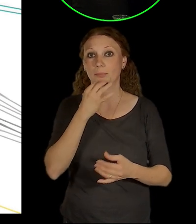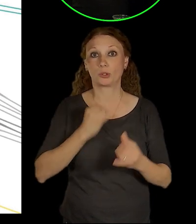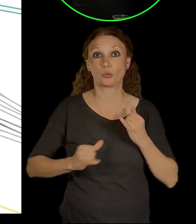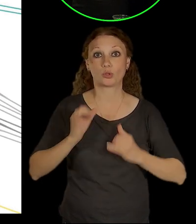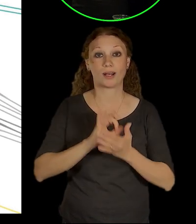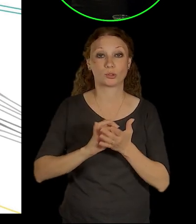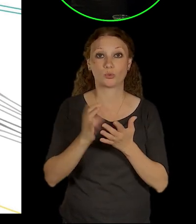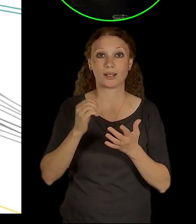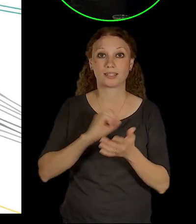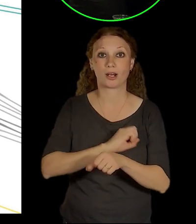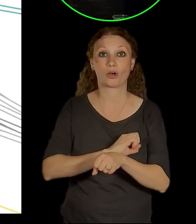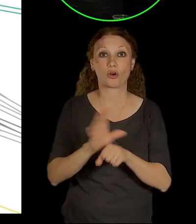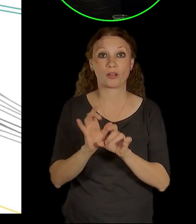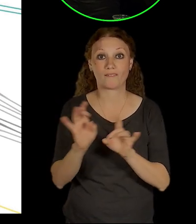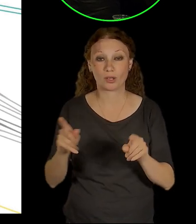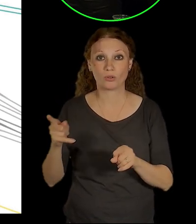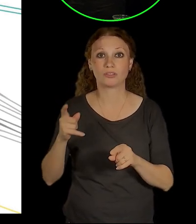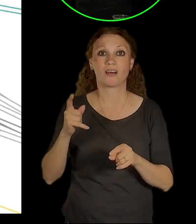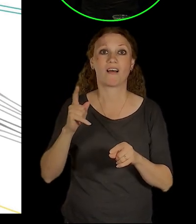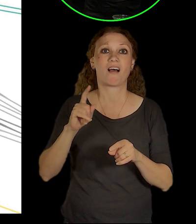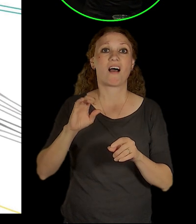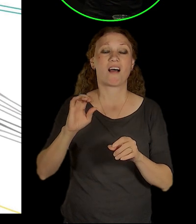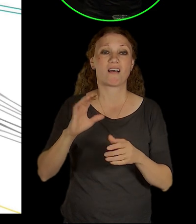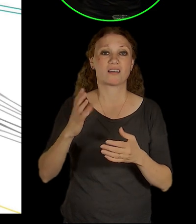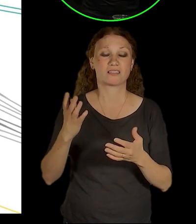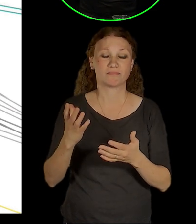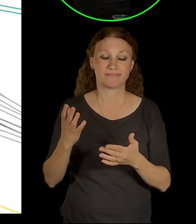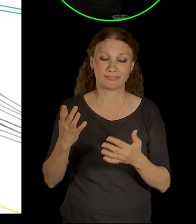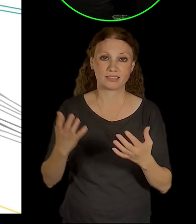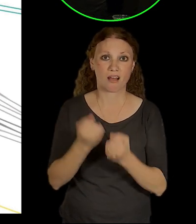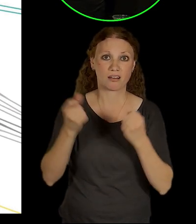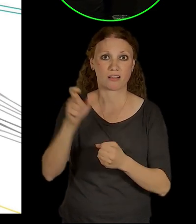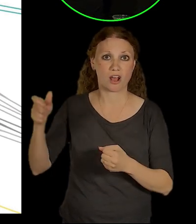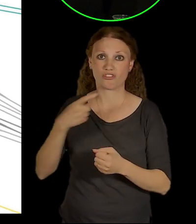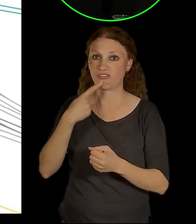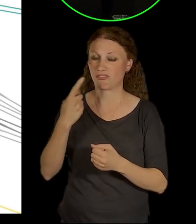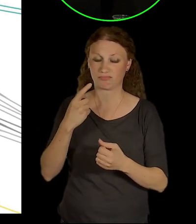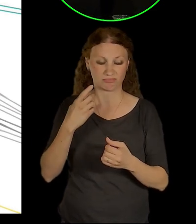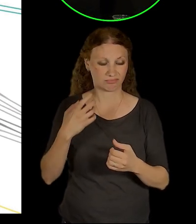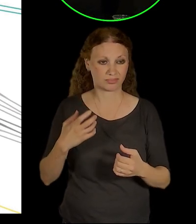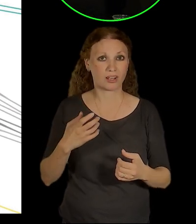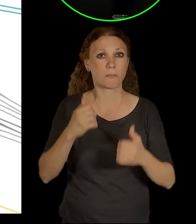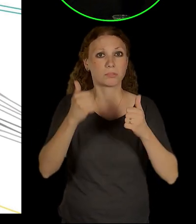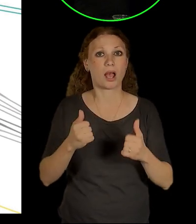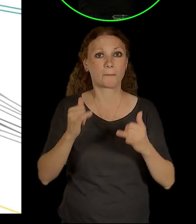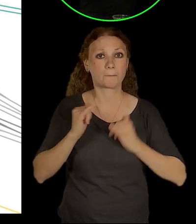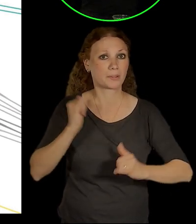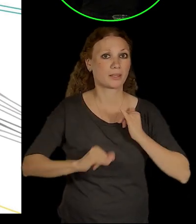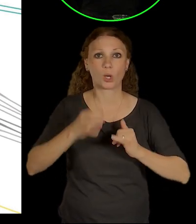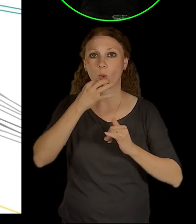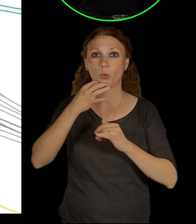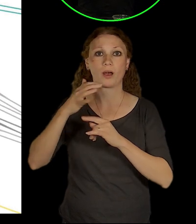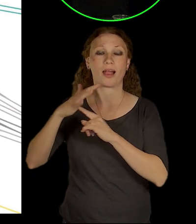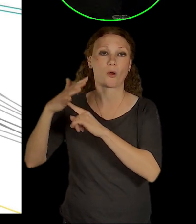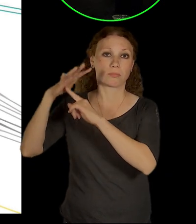si záchranáři stěžovali, že v Praze je málo přistávacích pro helikoptéry, pro zdravotníky, tak ani to